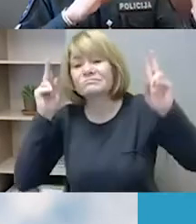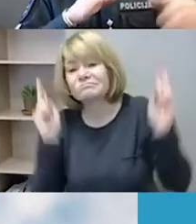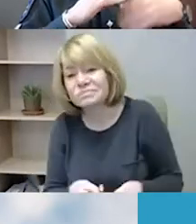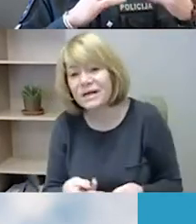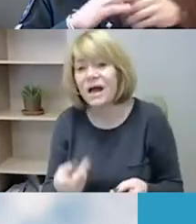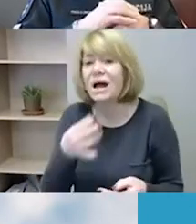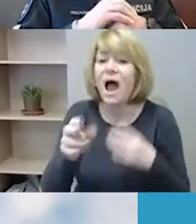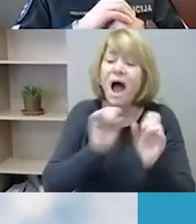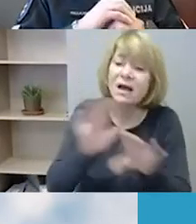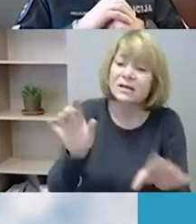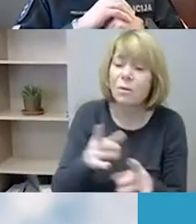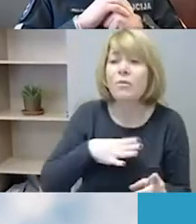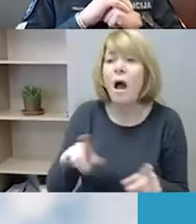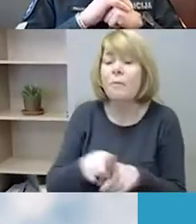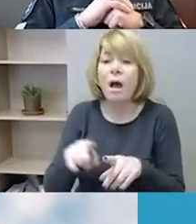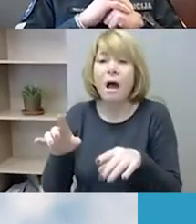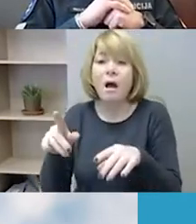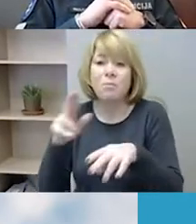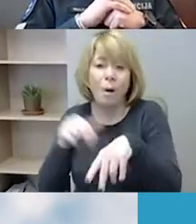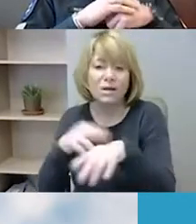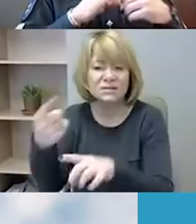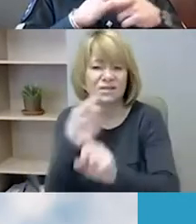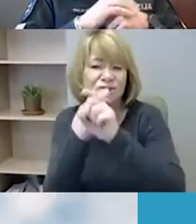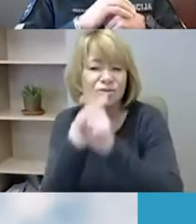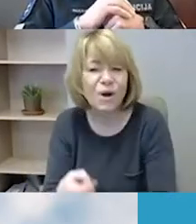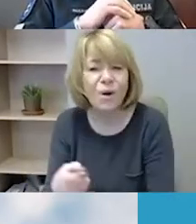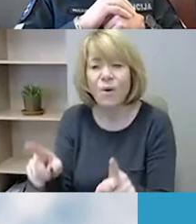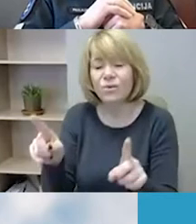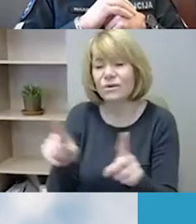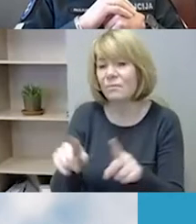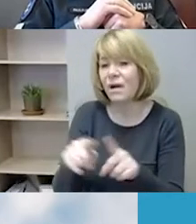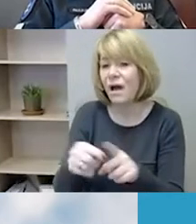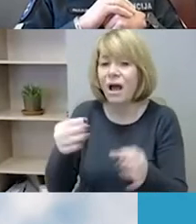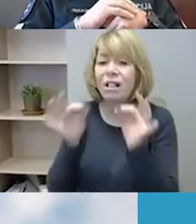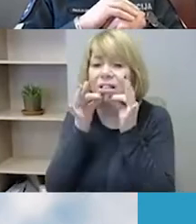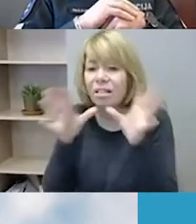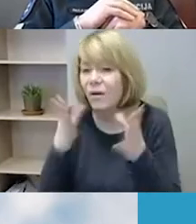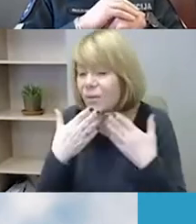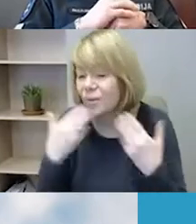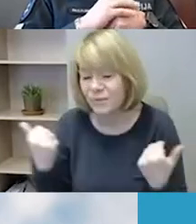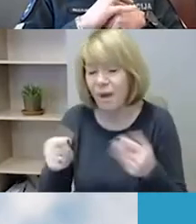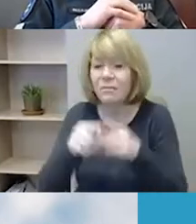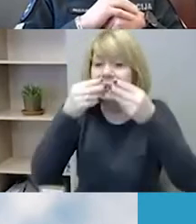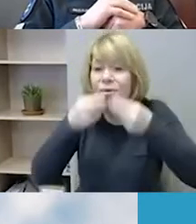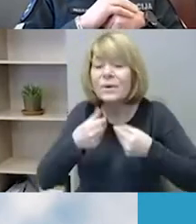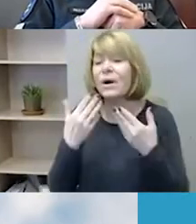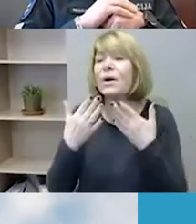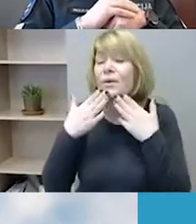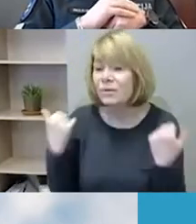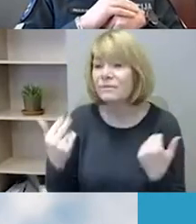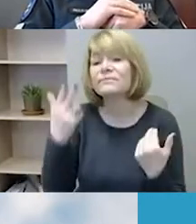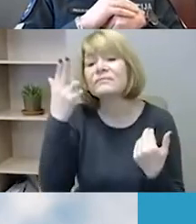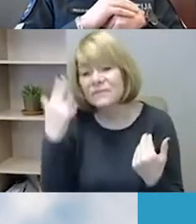kažkokią jautrumą iš policijos pareigūnų ar empatijos. Taip jau yra, mes irgi žmonės ir mūsų pareigūnų yra be galo